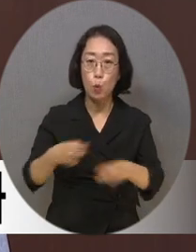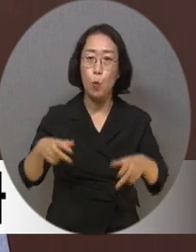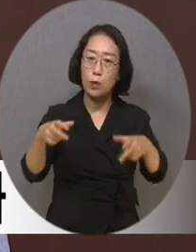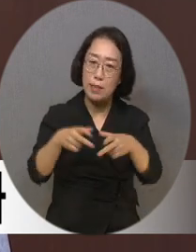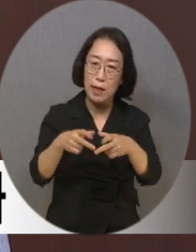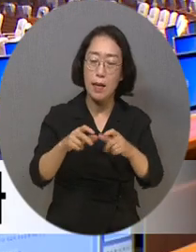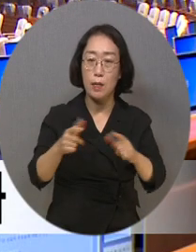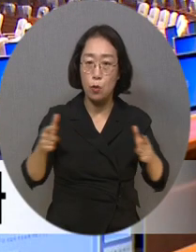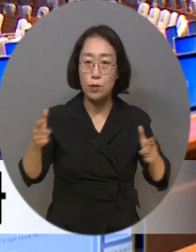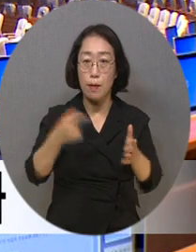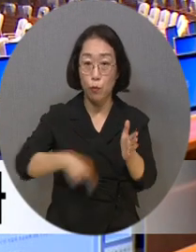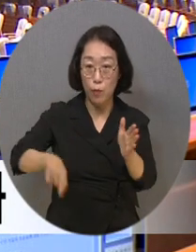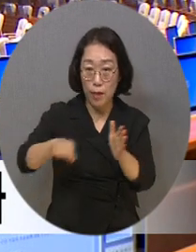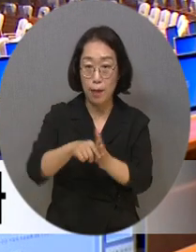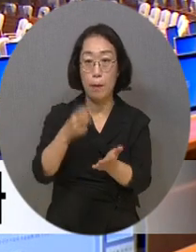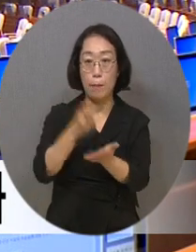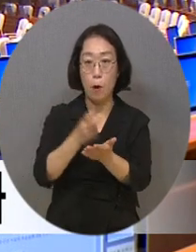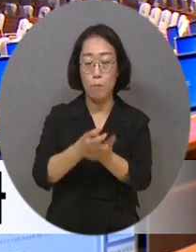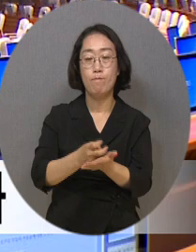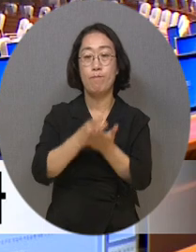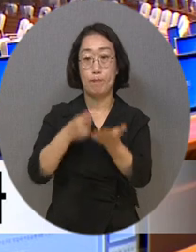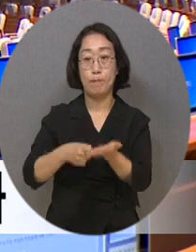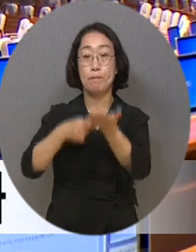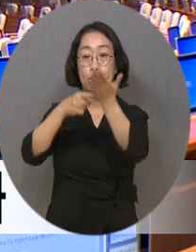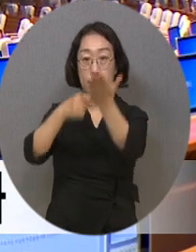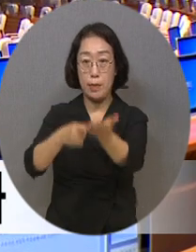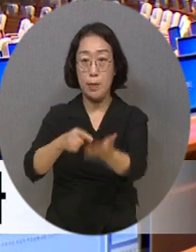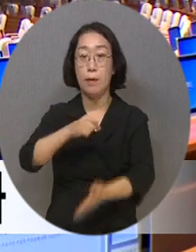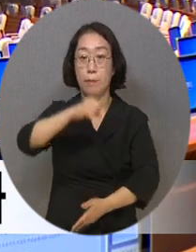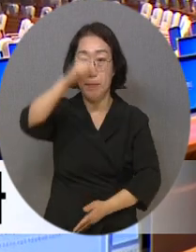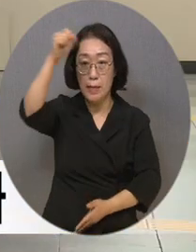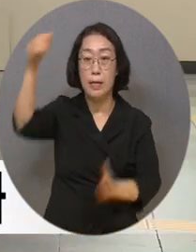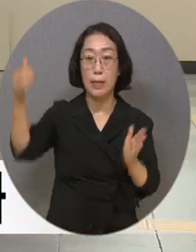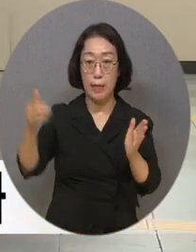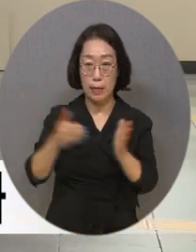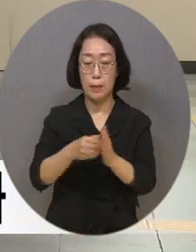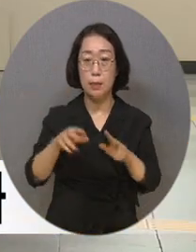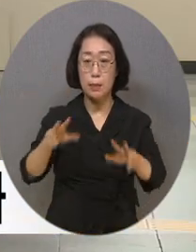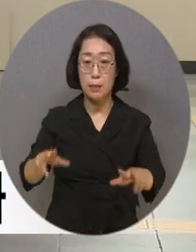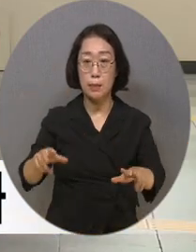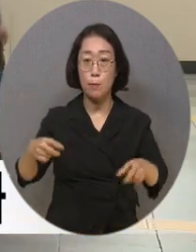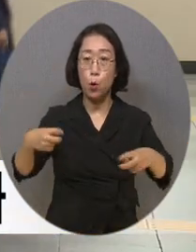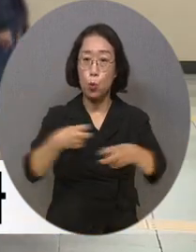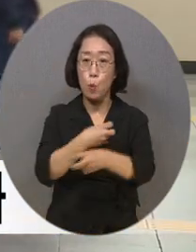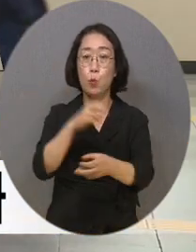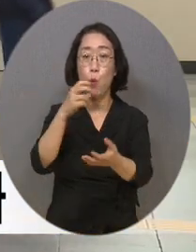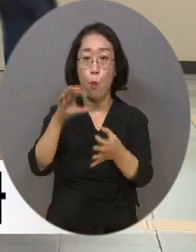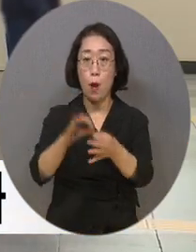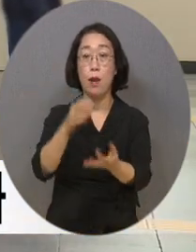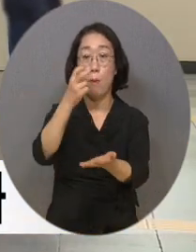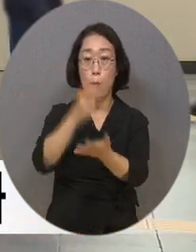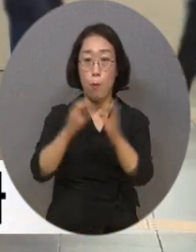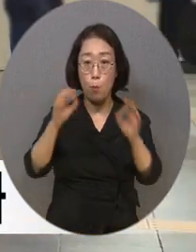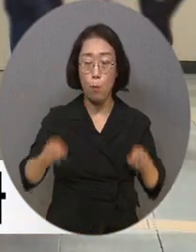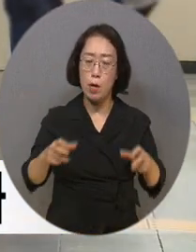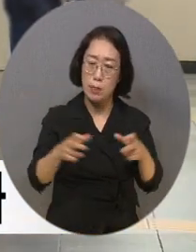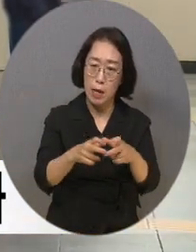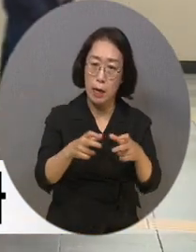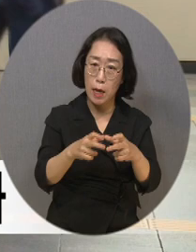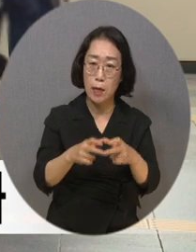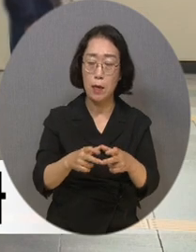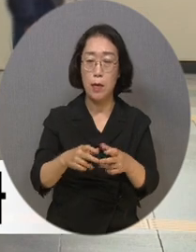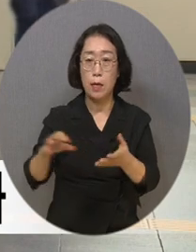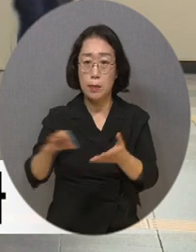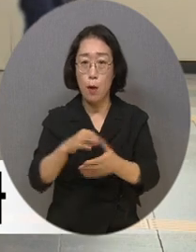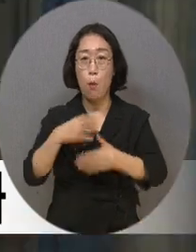개정법률안이 국회 본회의를 최종 통과했습니다. 현행 교통법은 장애인 등 교통약자가 안전하고